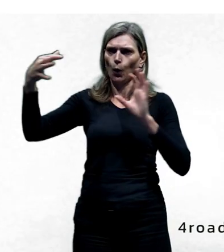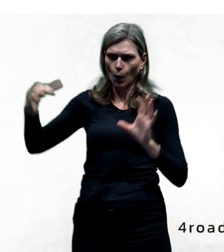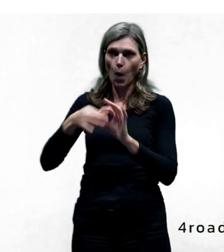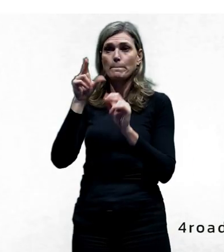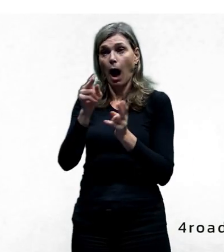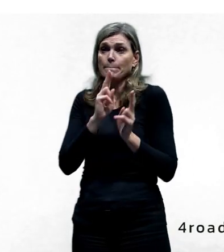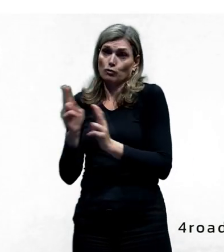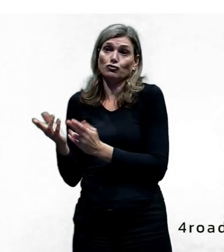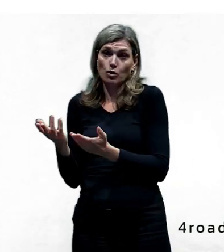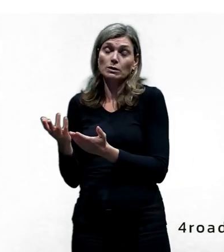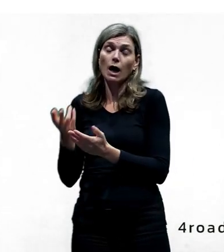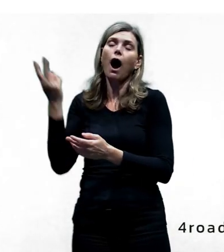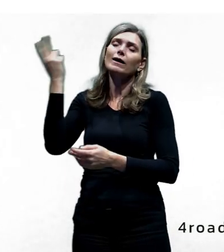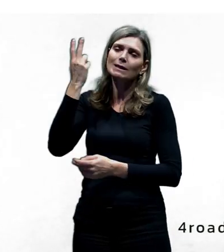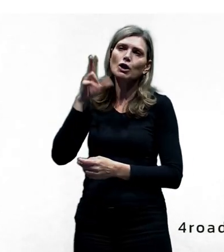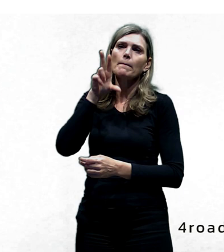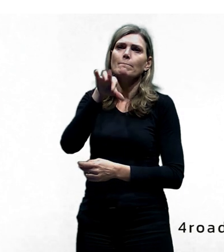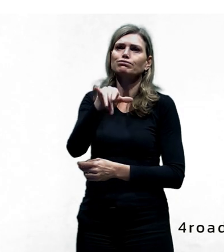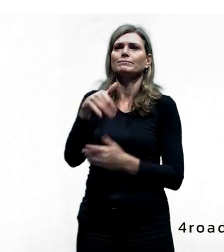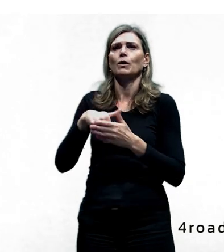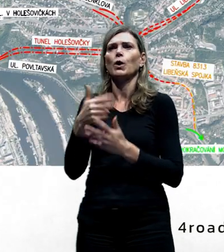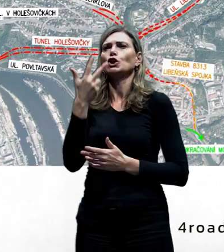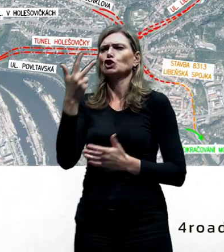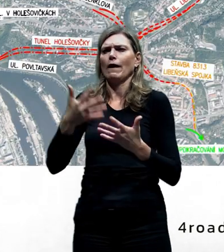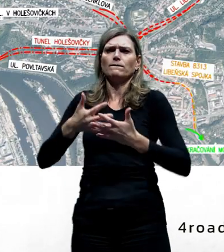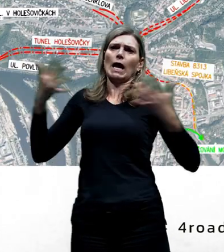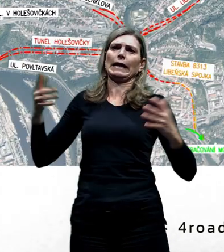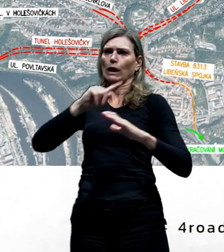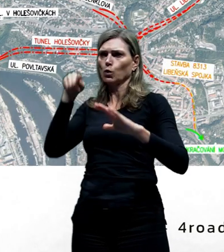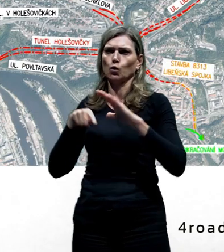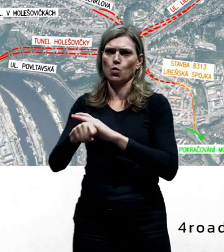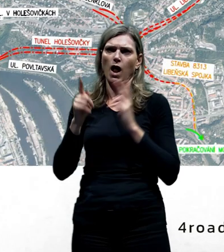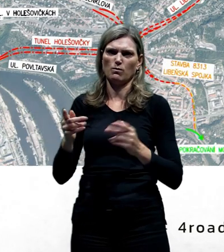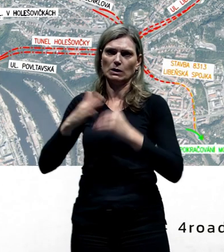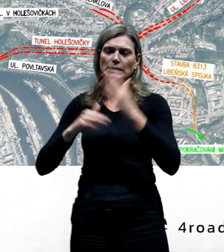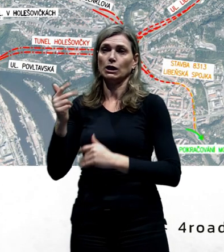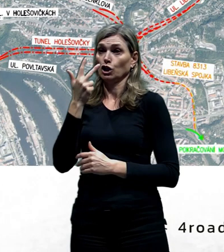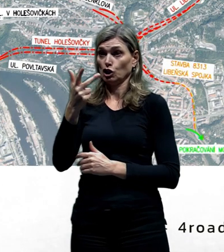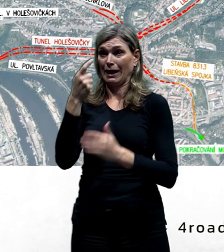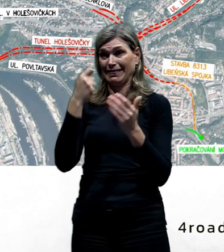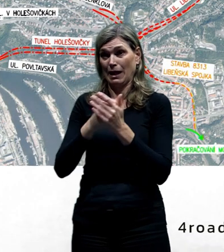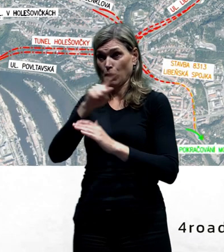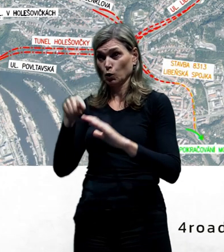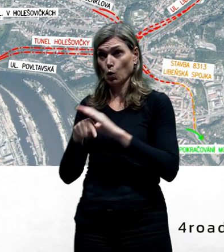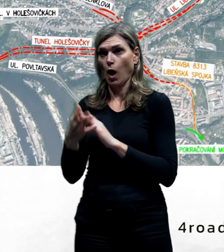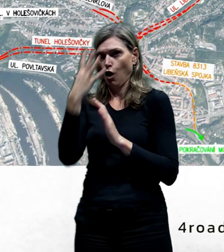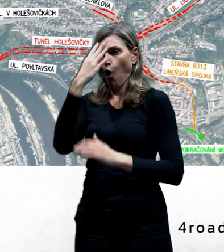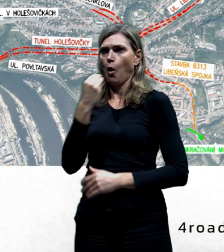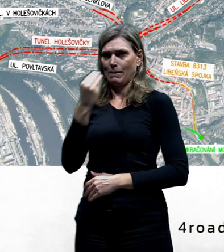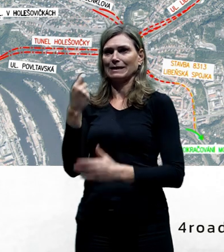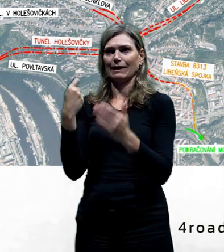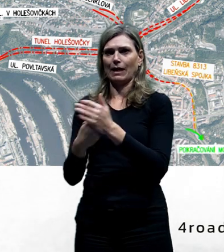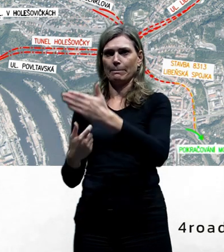Nicméně jedná se o tři velké tunelové stavby. Jedná se o tři tunelové stavby, které můžete vidět na tom levém